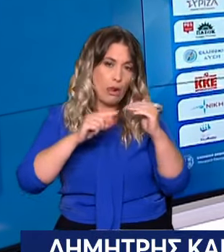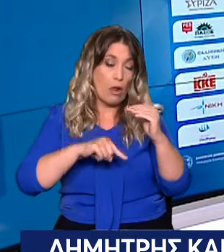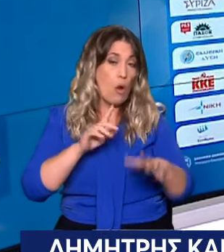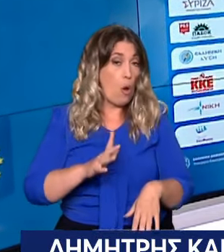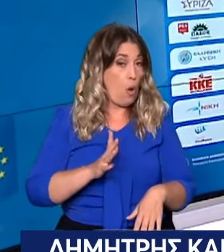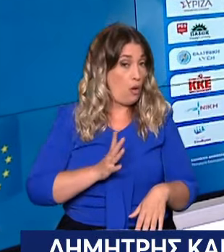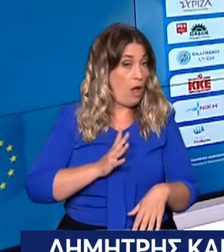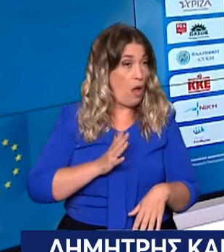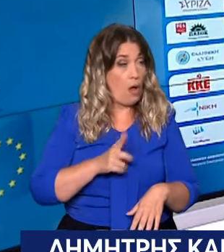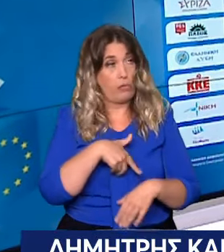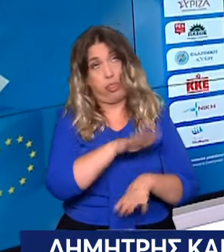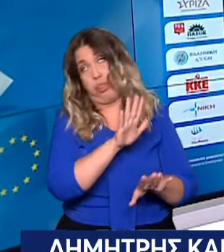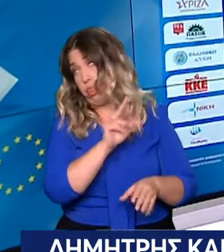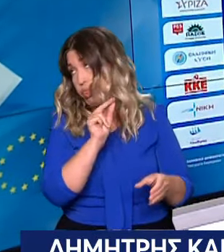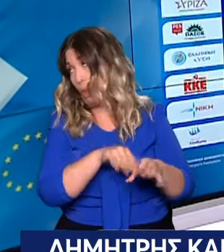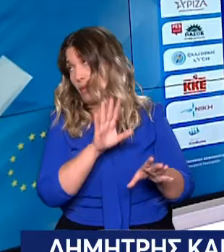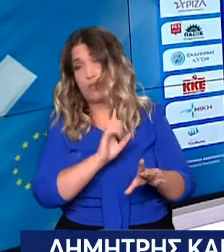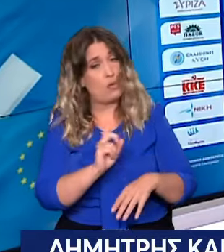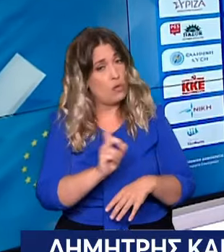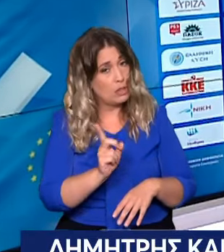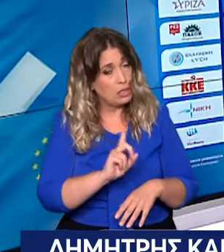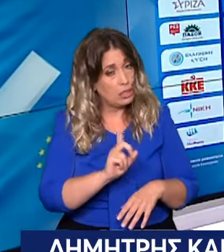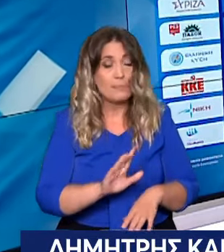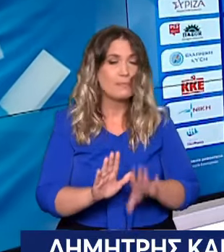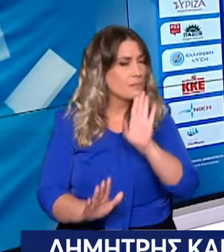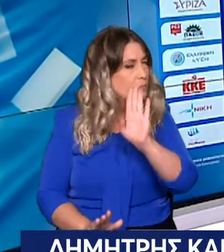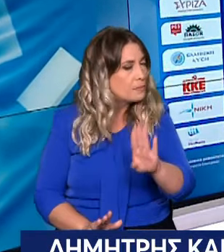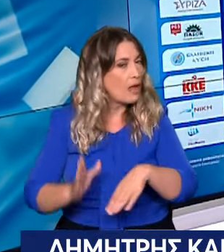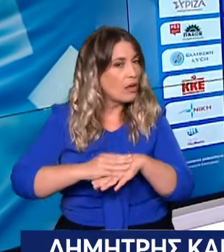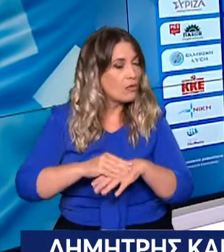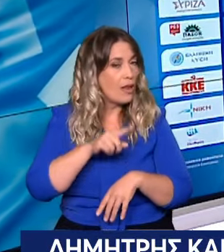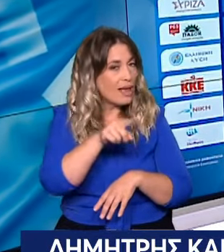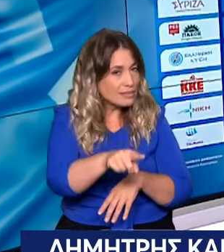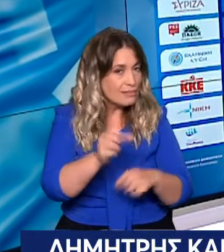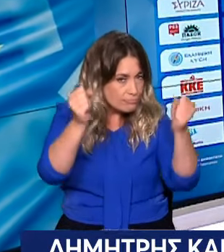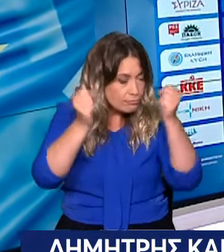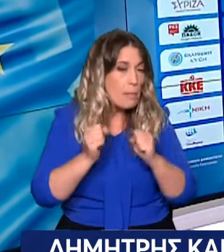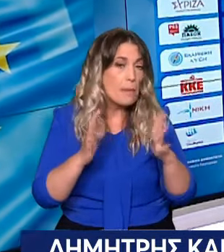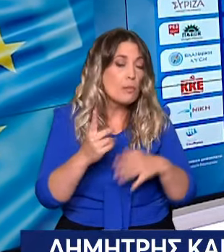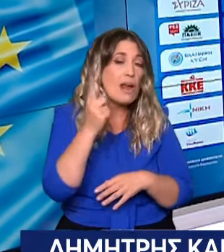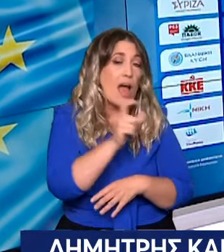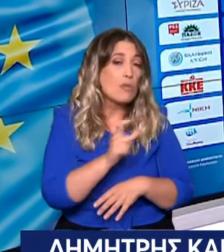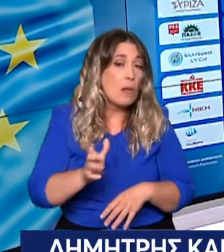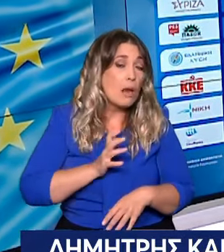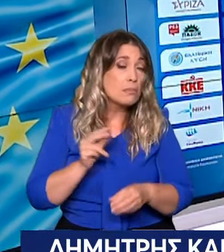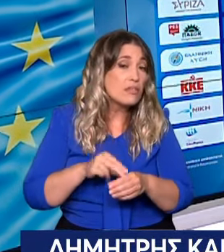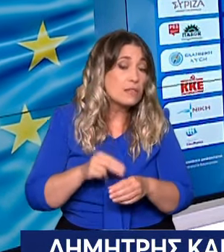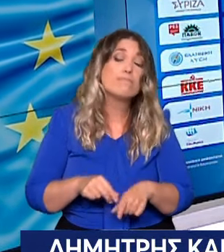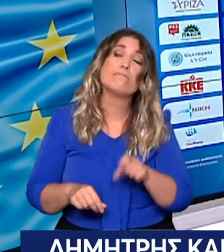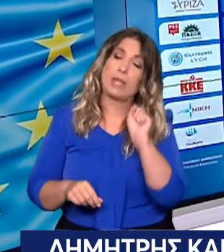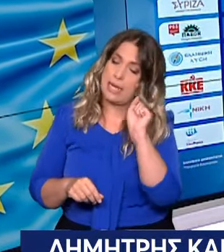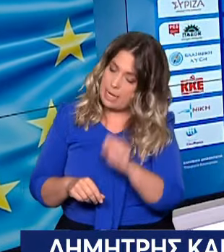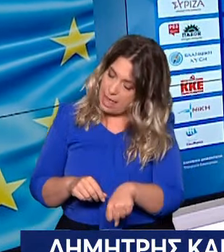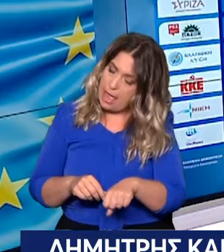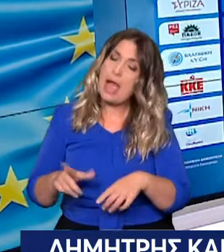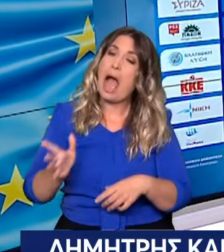χθες κυβερνητική, εναγαπτική. Χάσατε ένα εκατομμύριο ψηφοφόρους. Το νούμερο είναι συγκλονιστικό πραγματικά. Όμως χάσαμε πάρα πολλούς